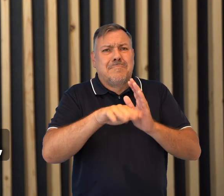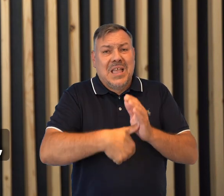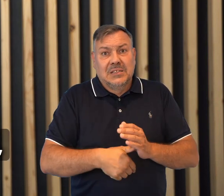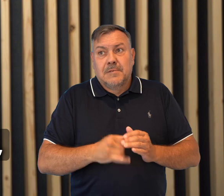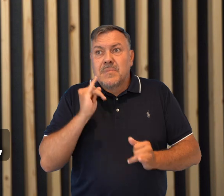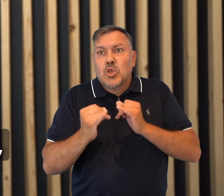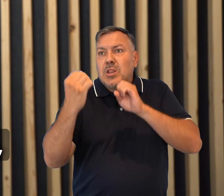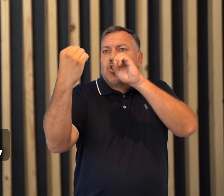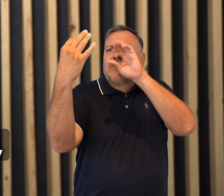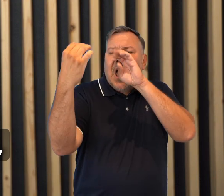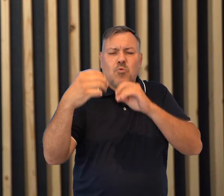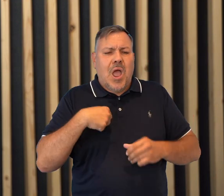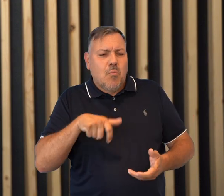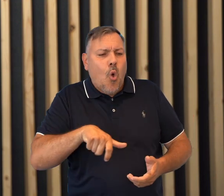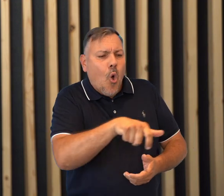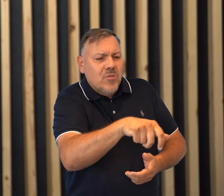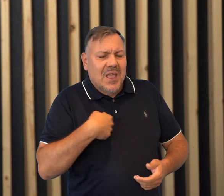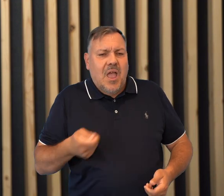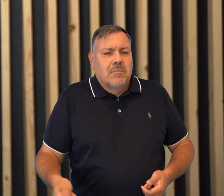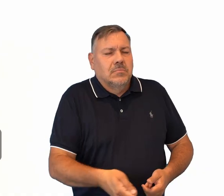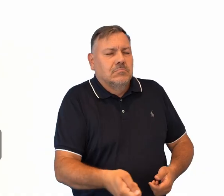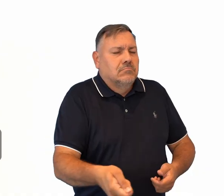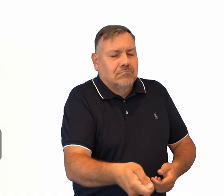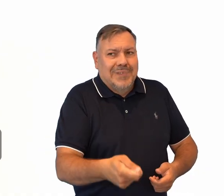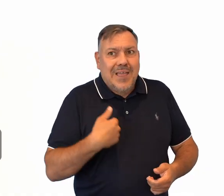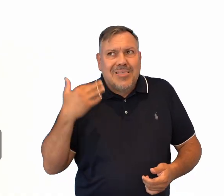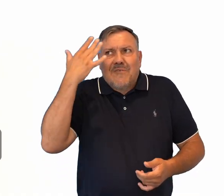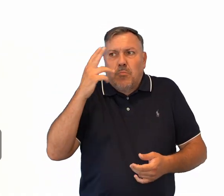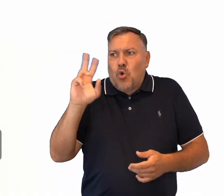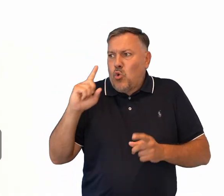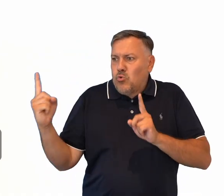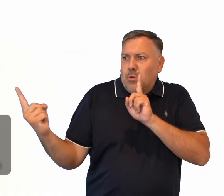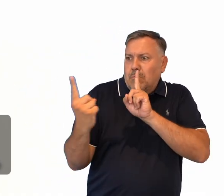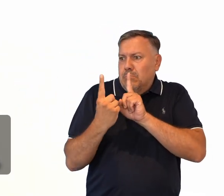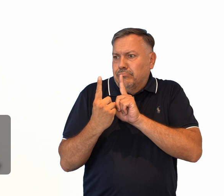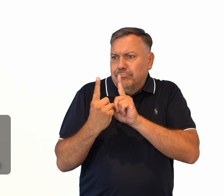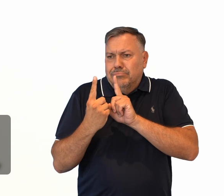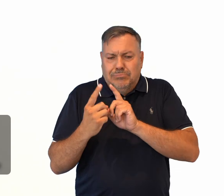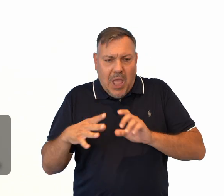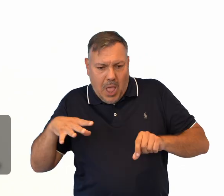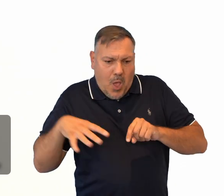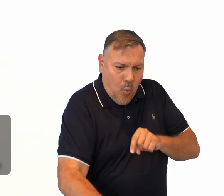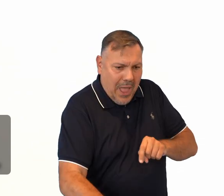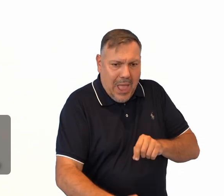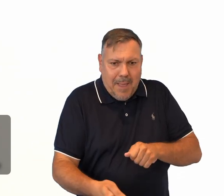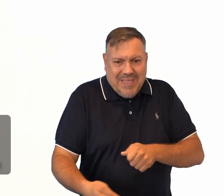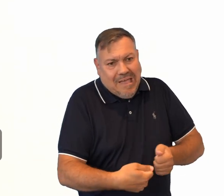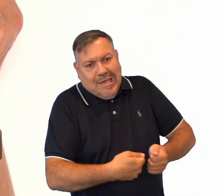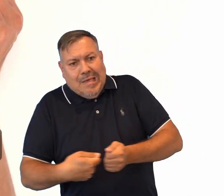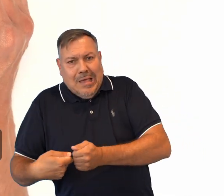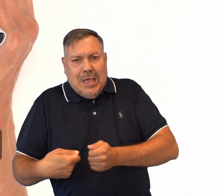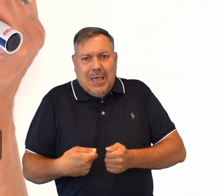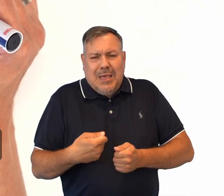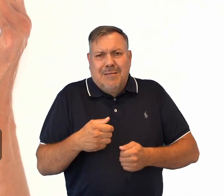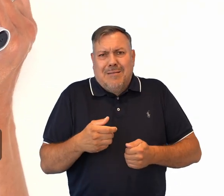przechodzę przez światła, kiedy idę sobie chodnikiem, nie wyobrażam sobie sytuacji, że ktoś podchodzi do mnie i za tę białą laskę mnie ciągnie,